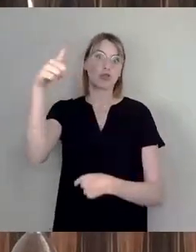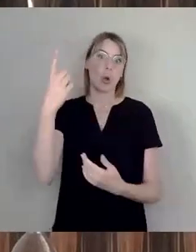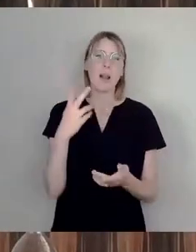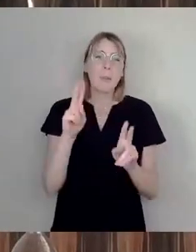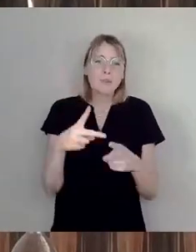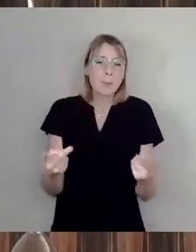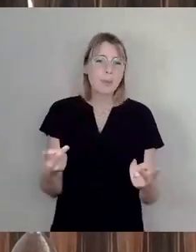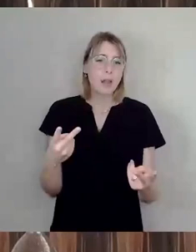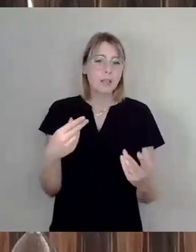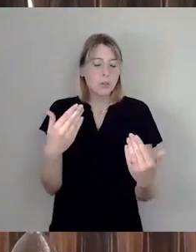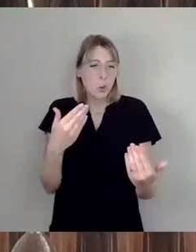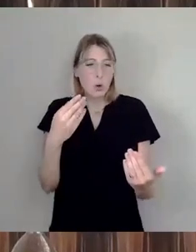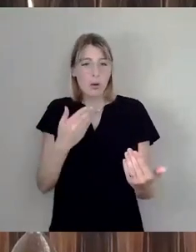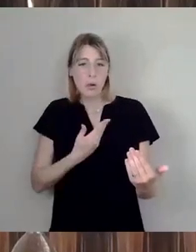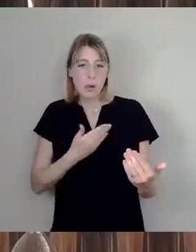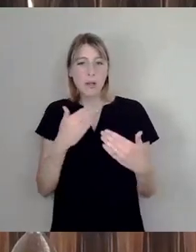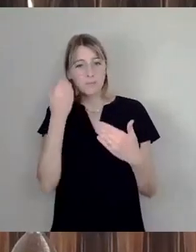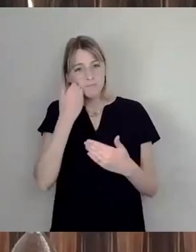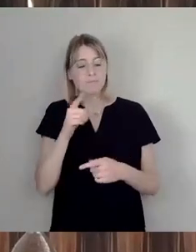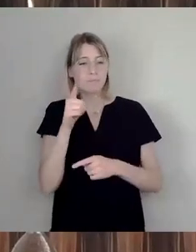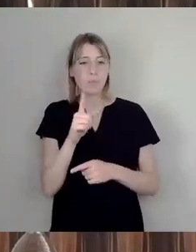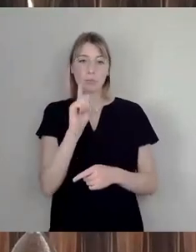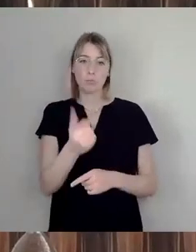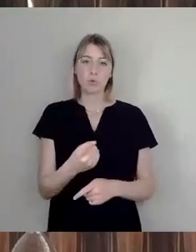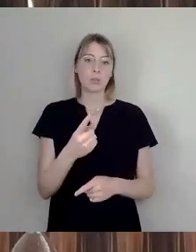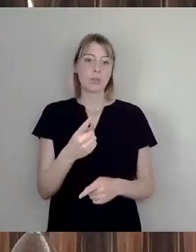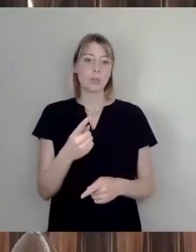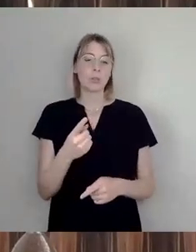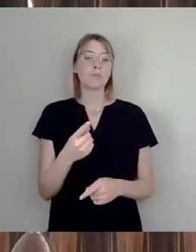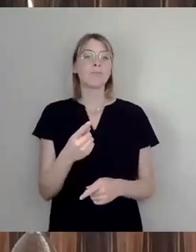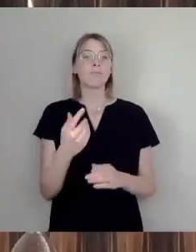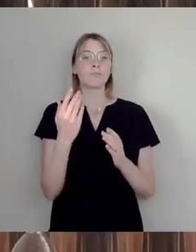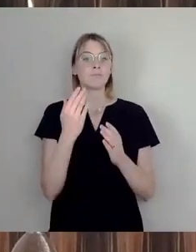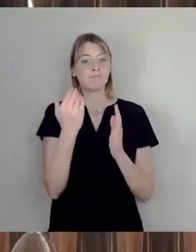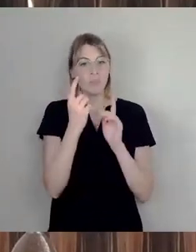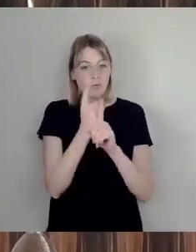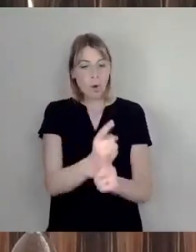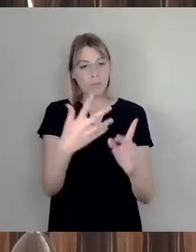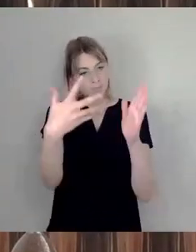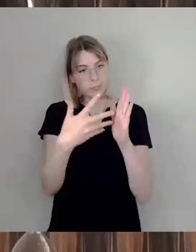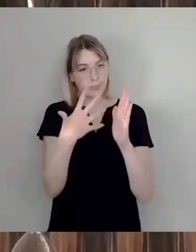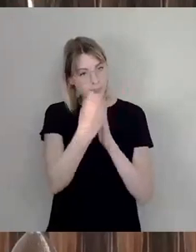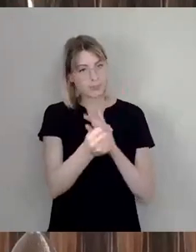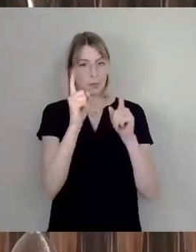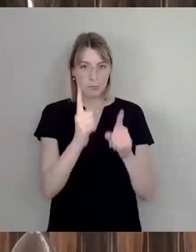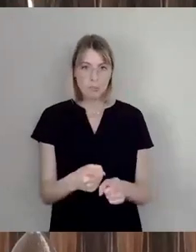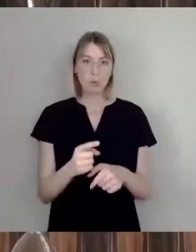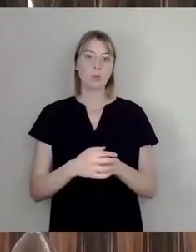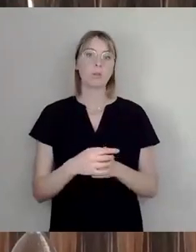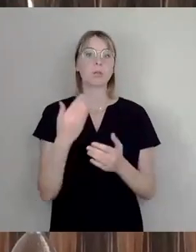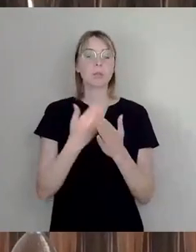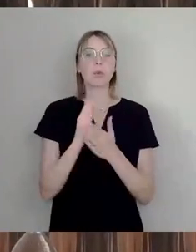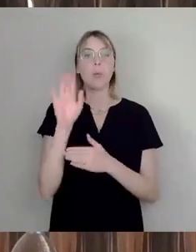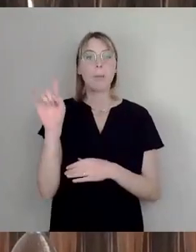bitte auch in irgendeiner Art und Weise zur Verantwortung gezogen wird, weil das kann nicht sein und da muss, denke ich, der Oberbürgermeister Hertha durchgreifen oder sich die